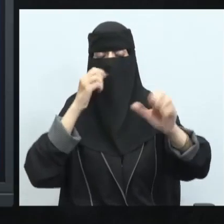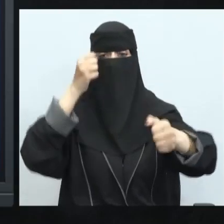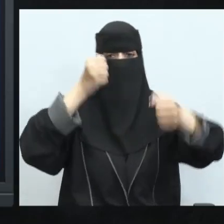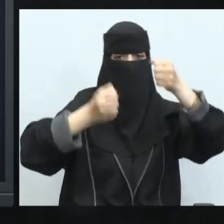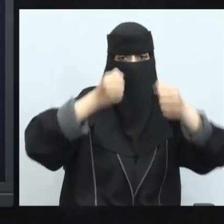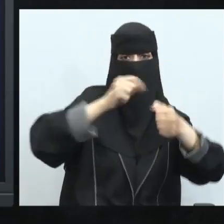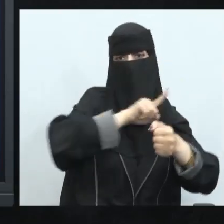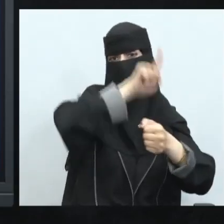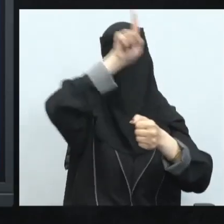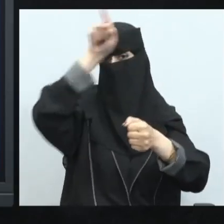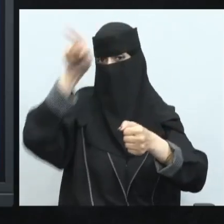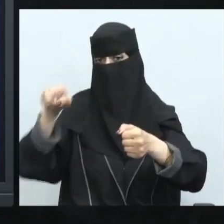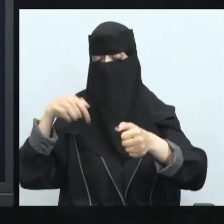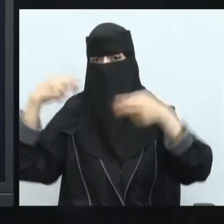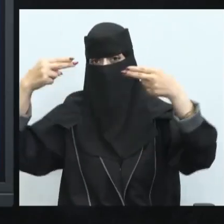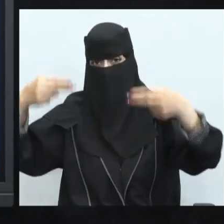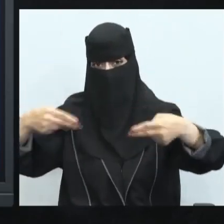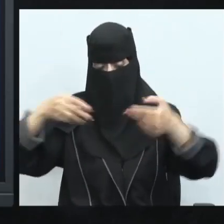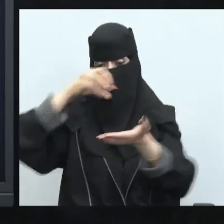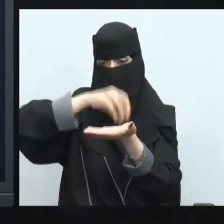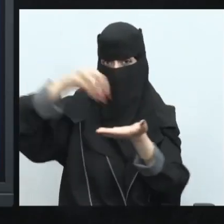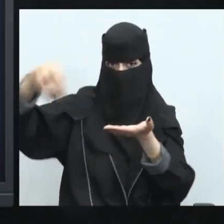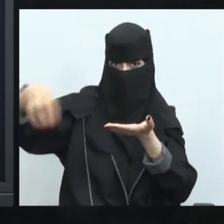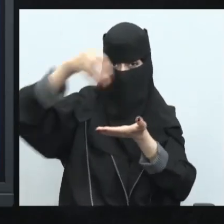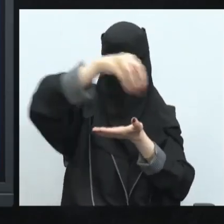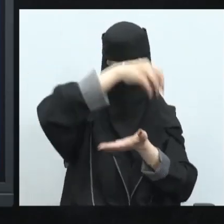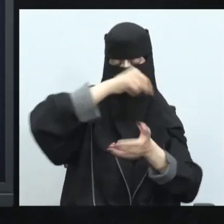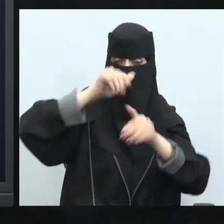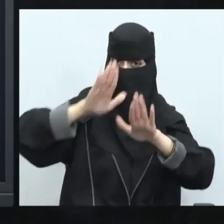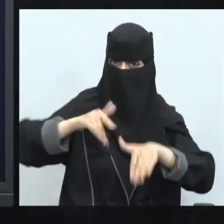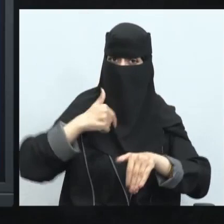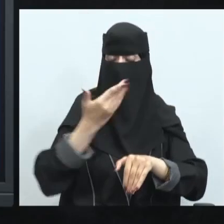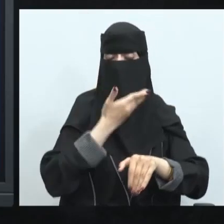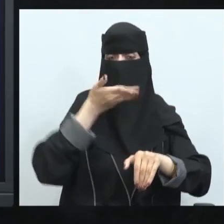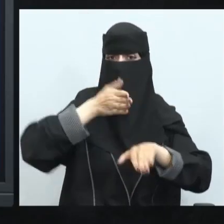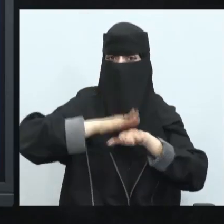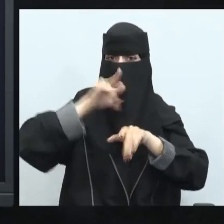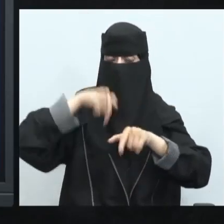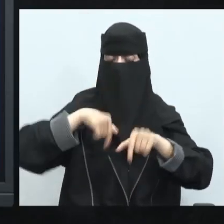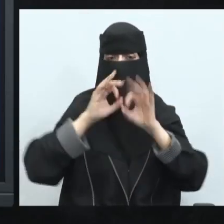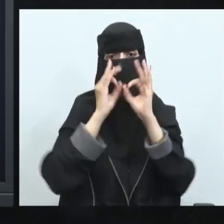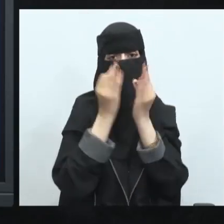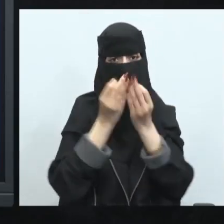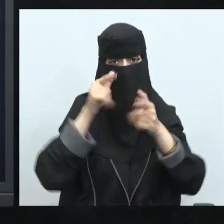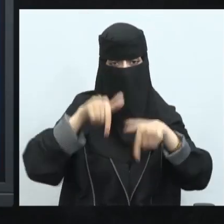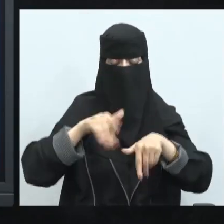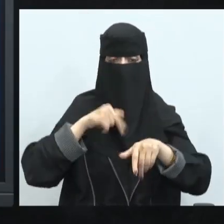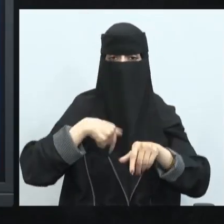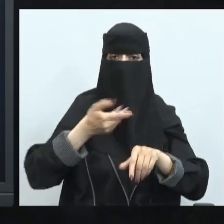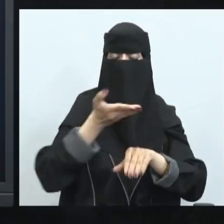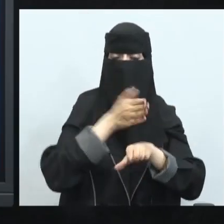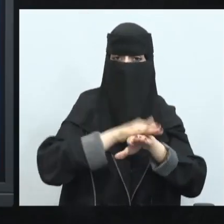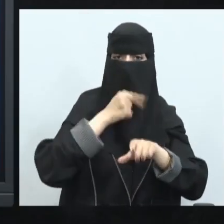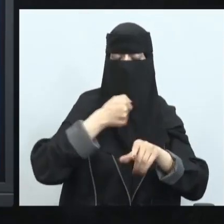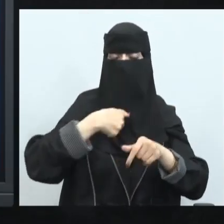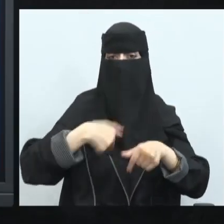النقل الأخرى للتنقل ما بين الأماكن وبالتالي سيكون هناك تأثير على المجتمع تأثير على البيئة لذلك لا بد